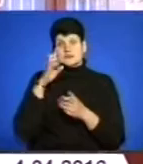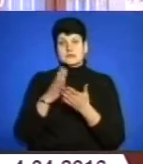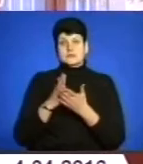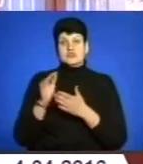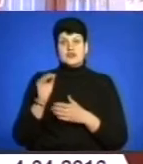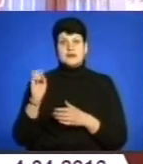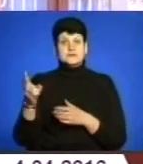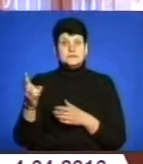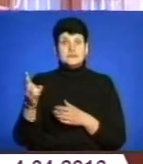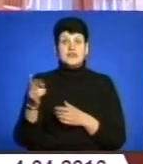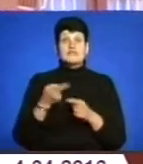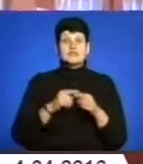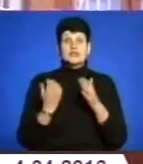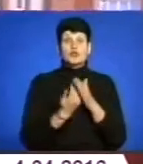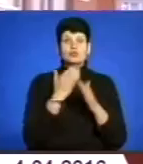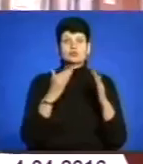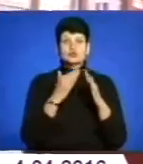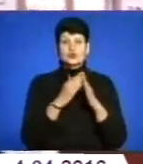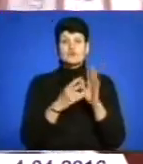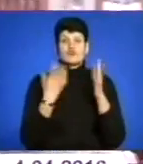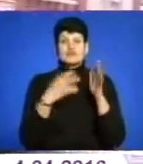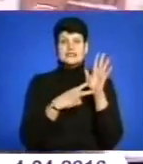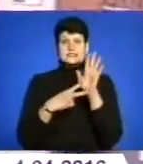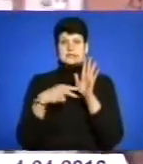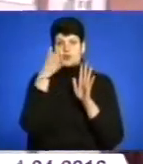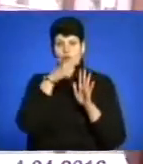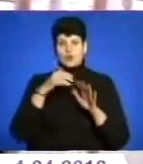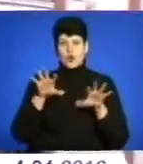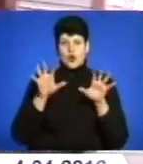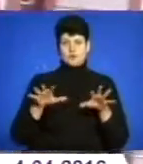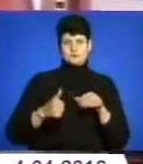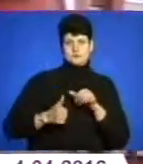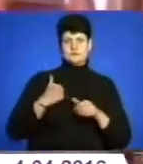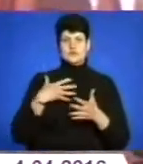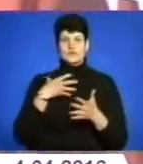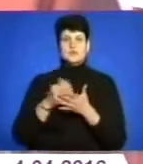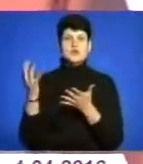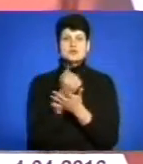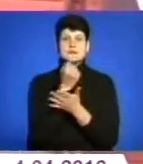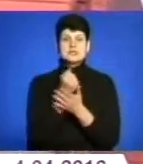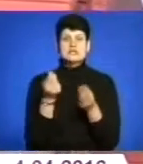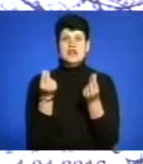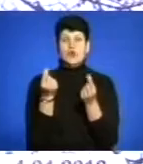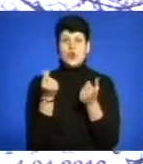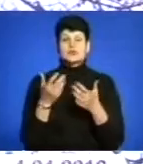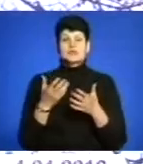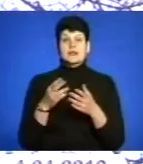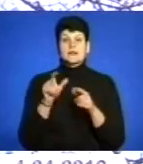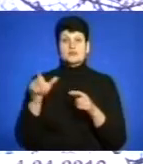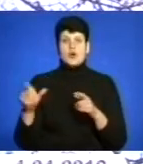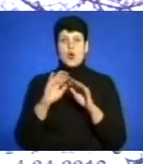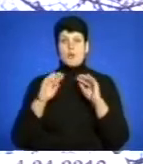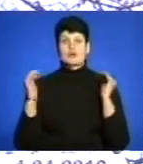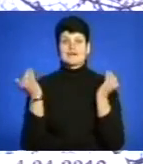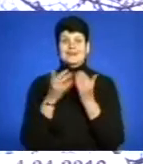жек. В цій новобудові ОСББ вже діє сім років. Голова пишається своїми досягненнями. За кошт мешканців тут обгородили